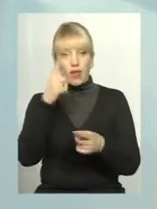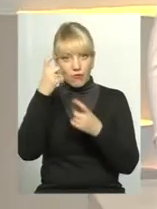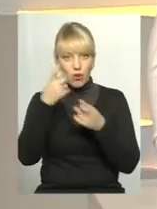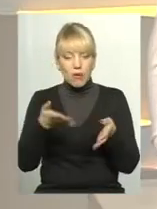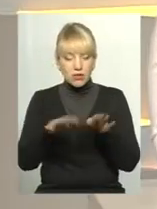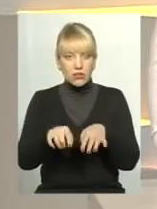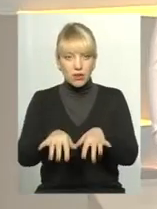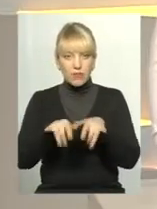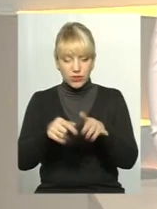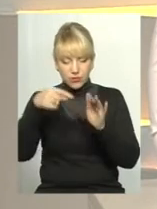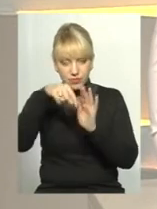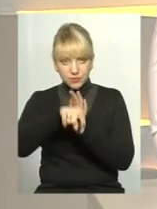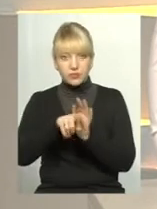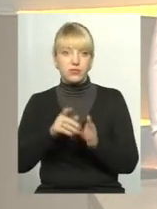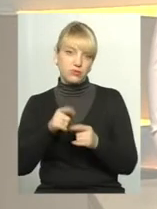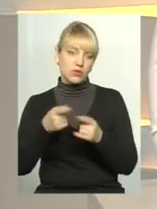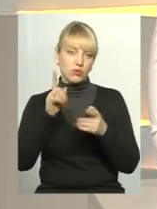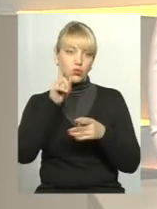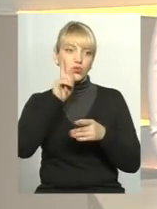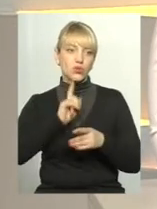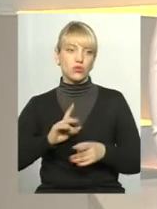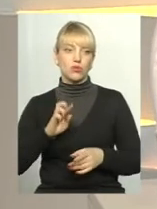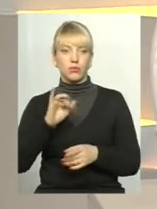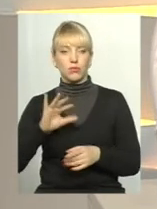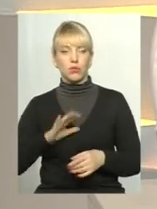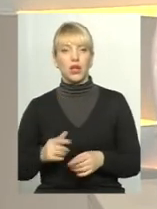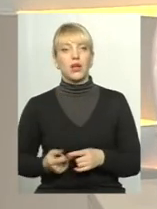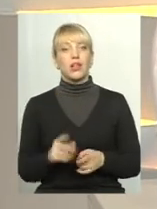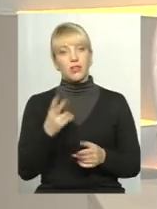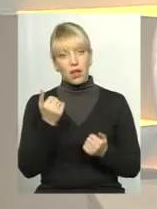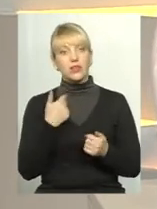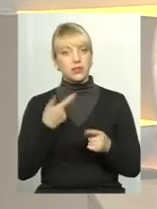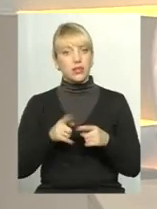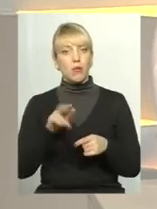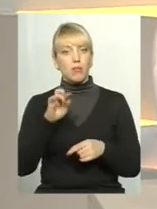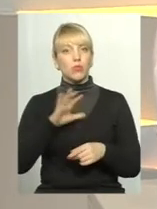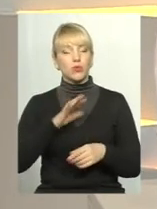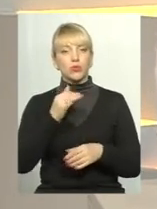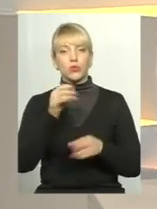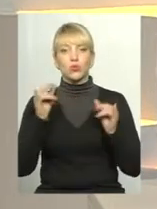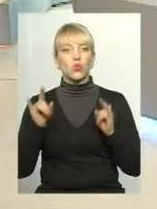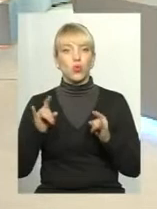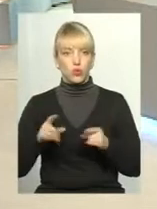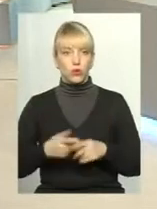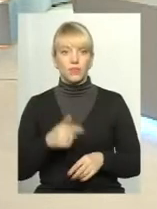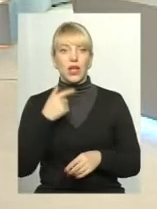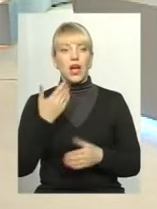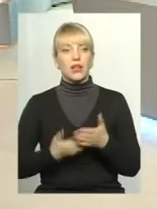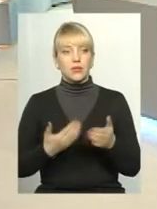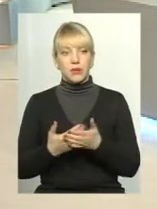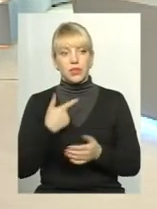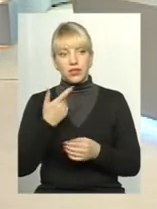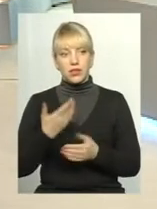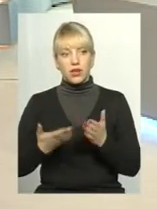Єдиний реєстр пацієнтів. Так, було б круто. А ще хотілося б дізнатися з приводу денних стаціонарів. Вони в принципі є в